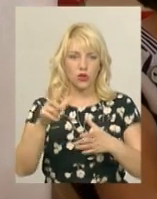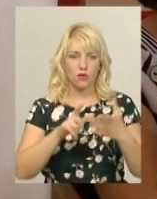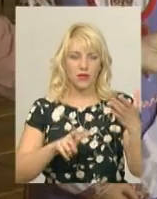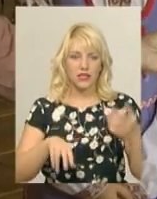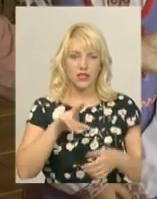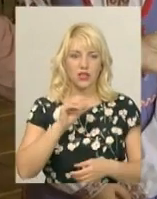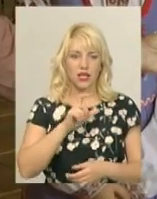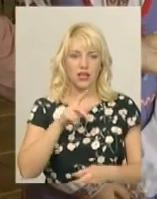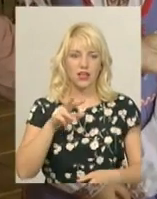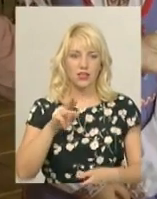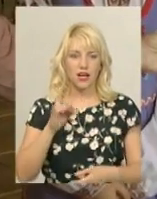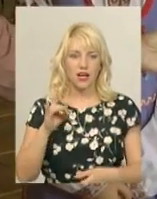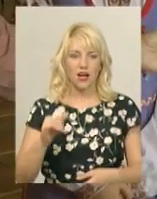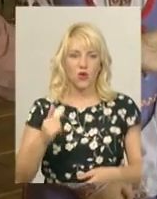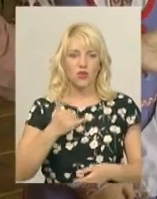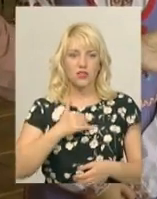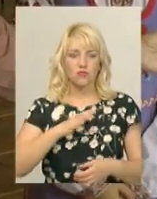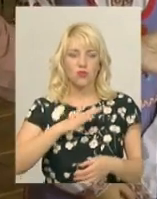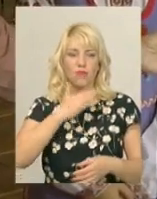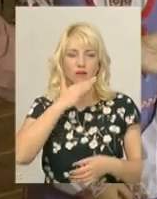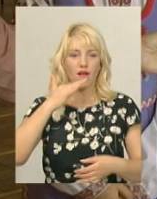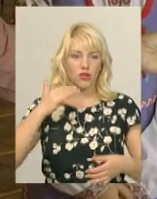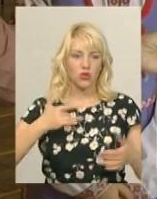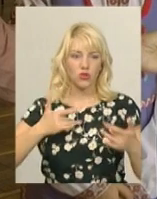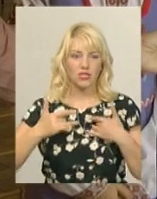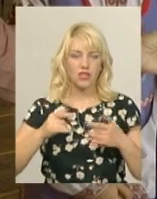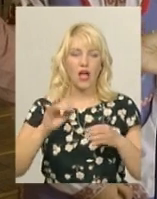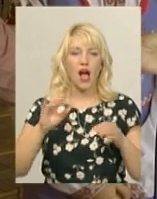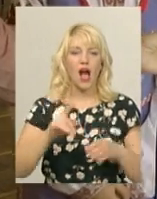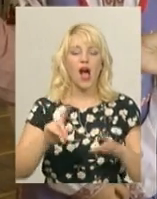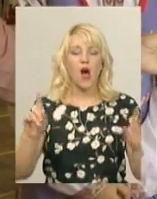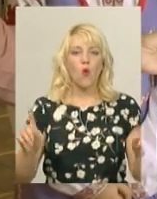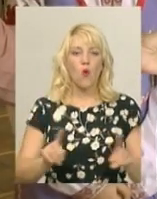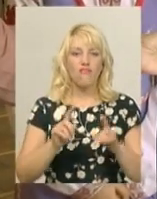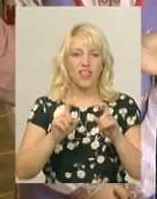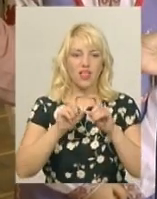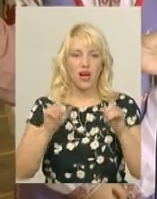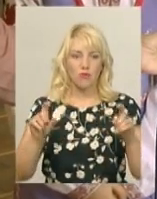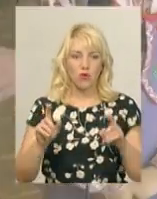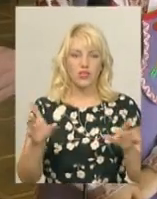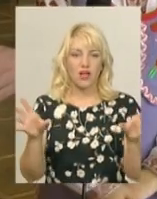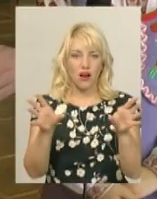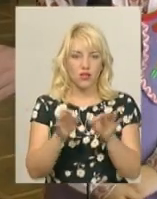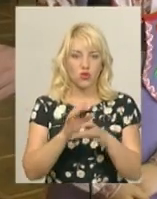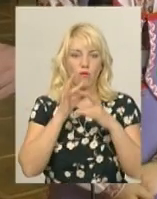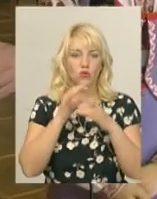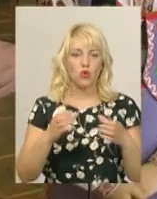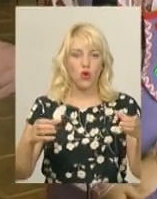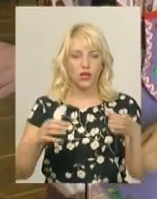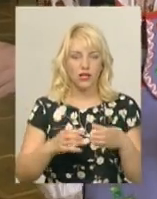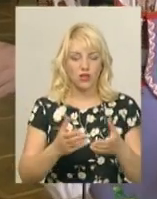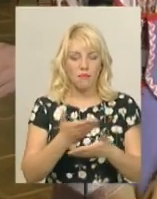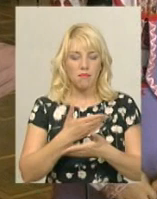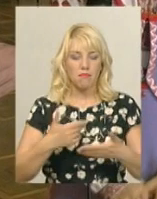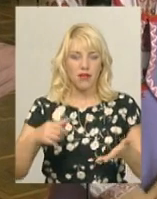Дегтяра. У нас було доволі багато концертів, але в філармонії з оркестром ми виступаємо вперше. Ми вже багато разів